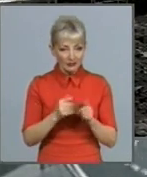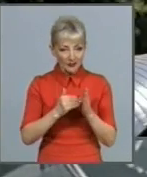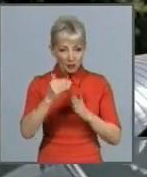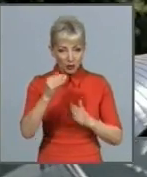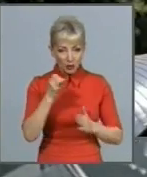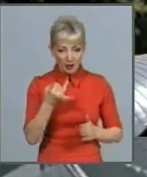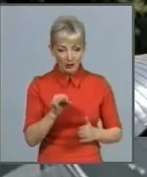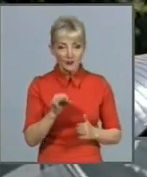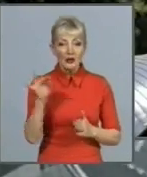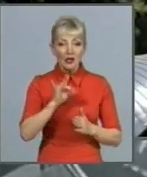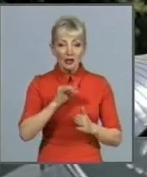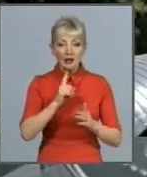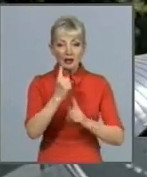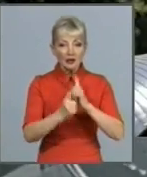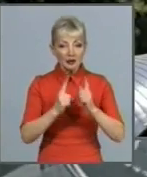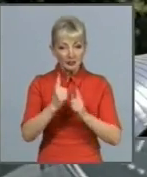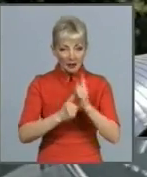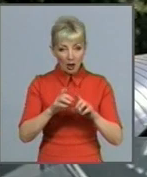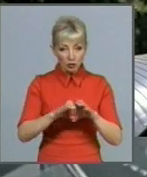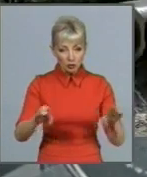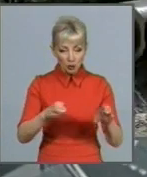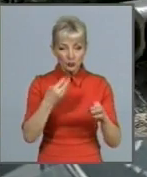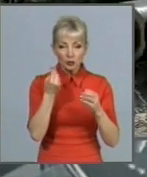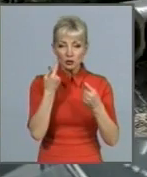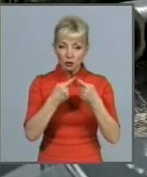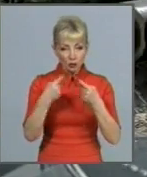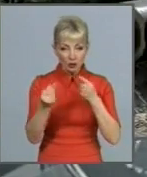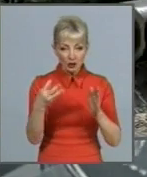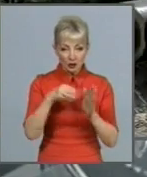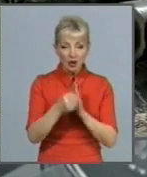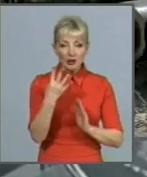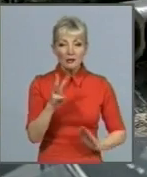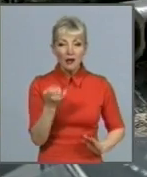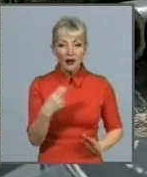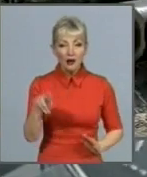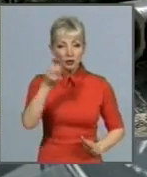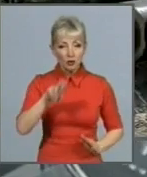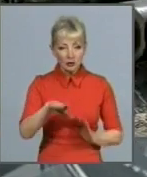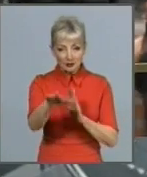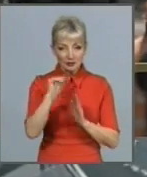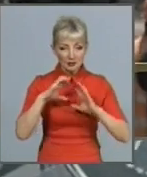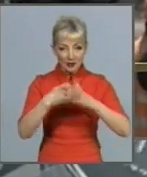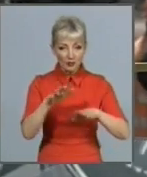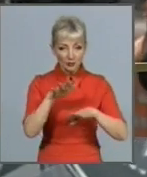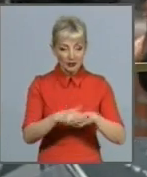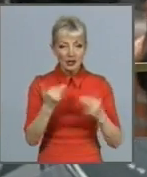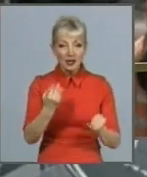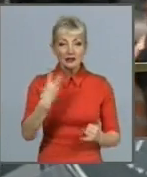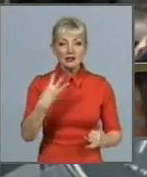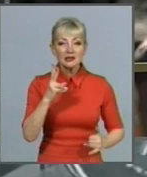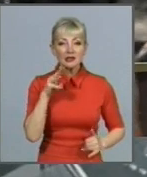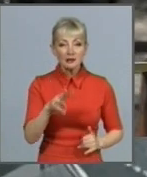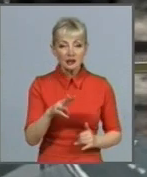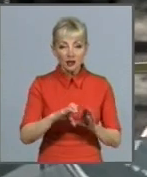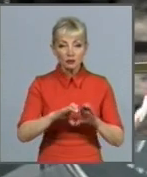рахунок інших джерел. 14 мільйонів доларів взяли у Світового банку. За них наразі придбали 30 кілометрів трубопроводу. Він вже на